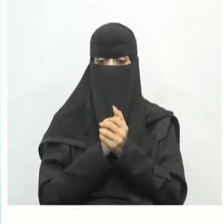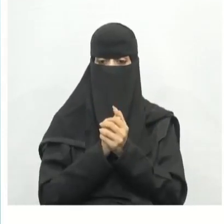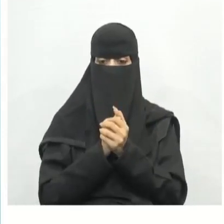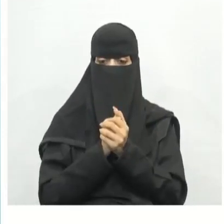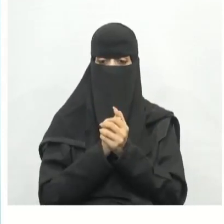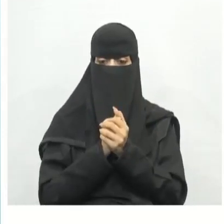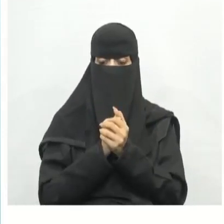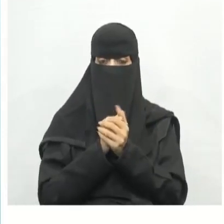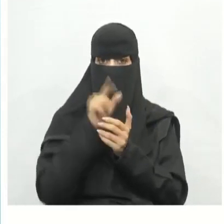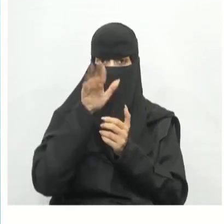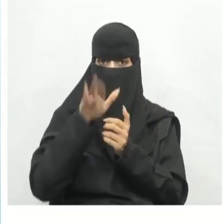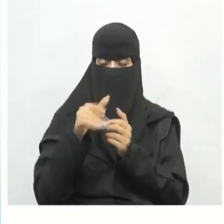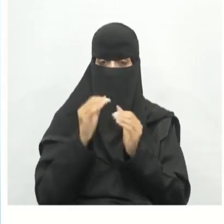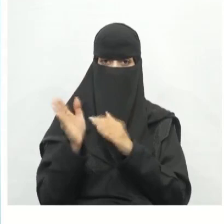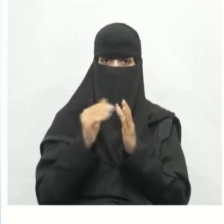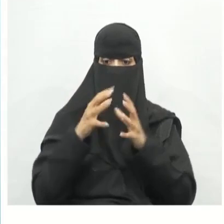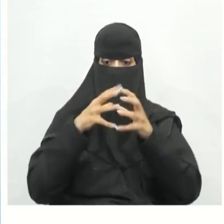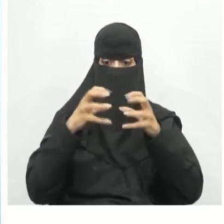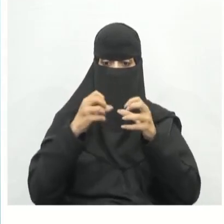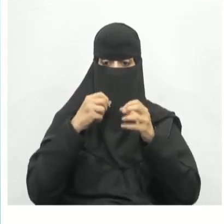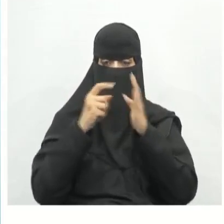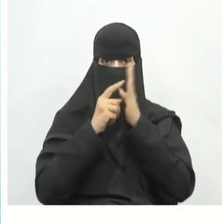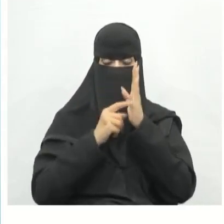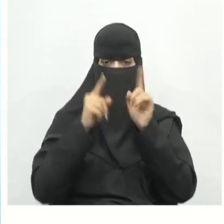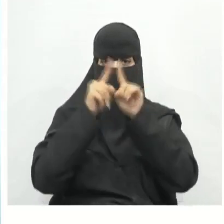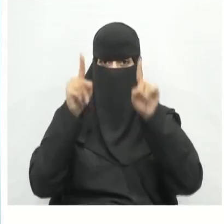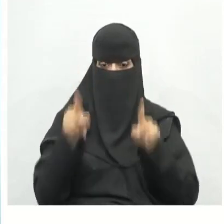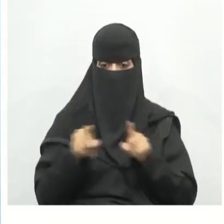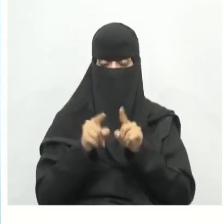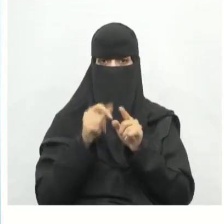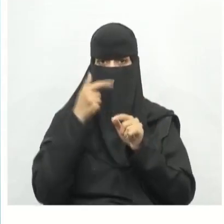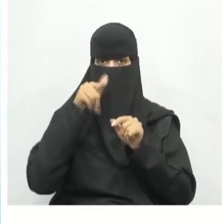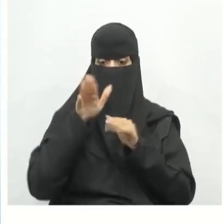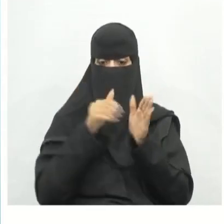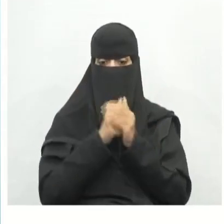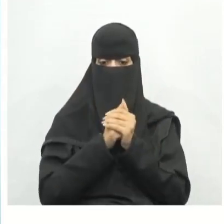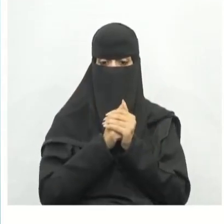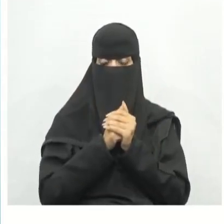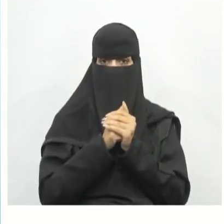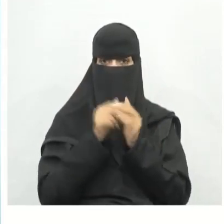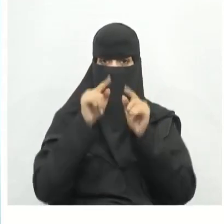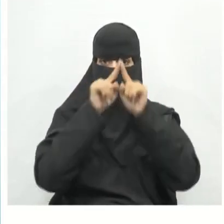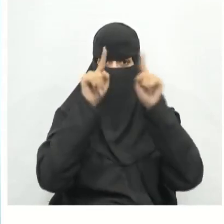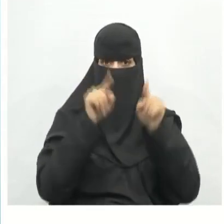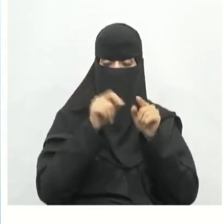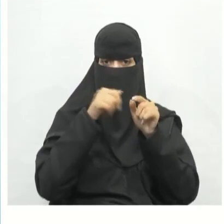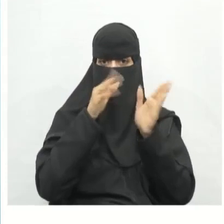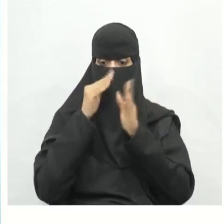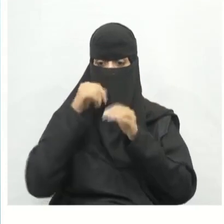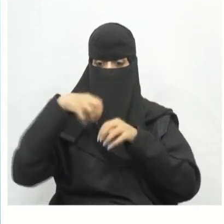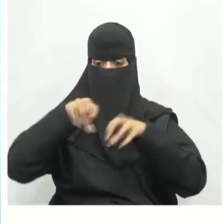أيضا من الأدوات تحليل العناصر المحدودة FEM تحليل هياكل والأجزاء